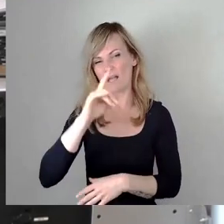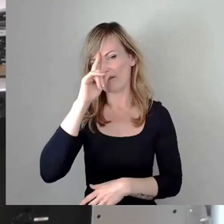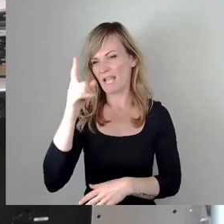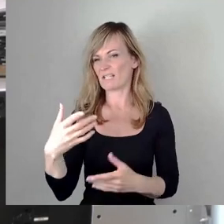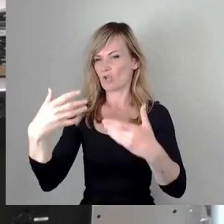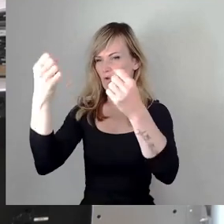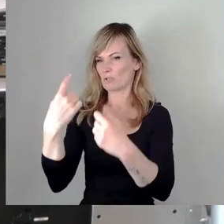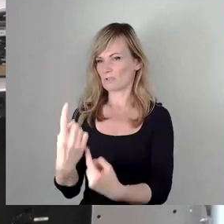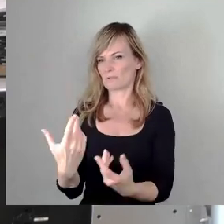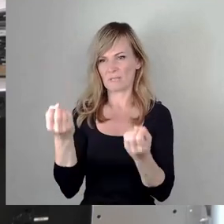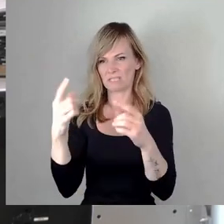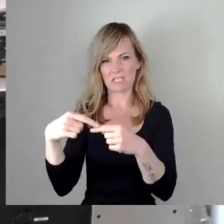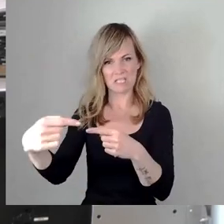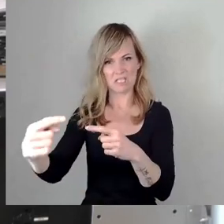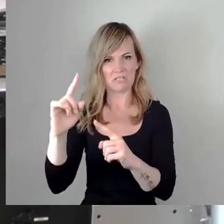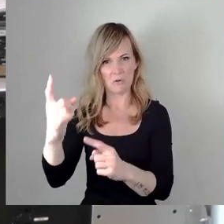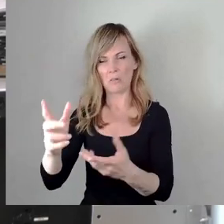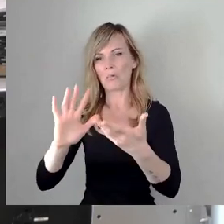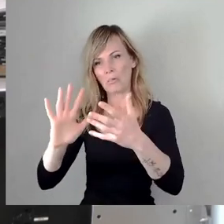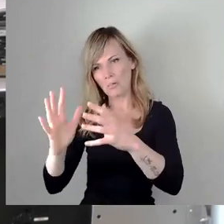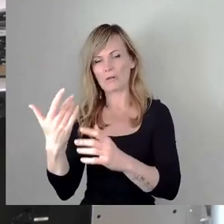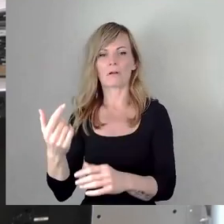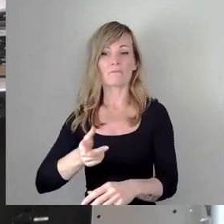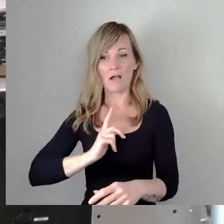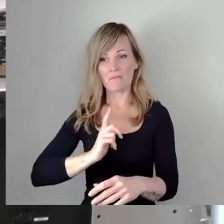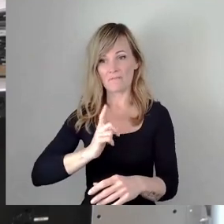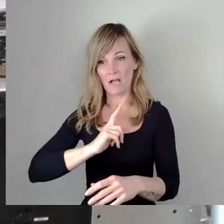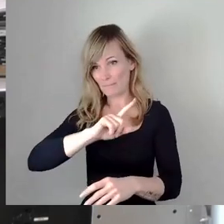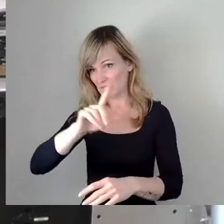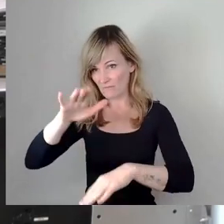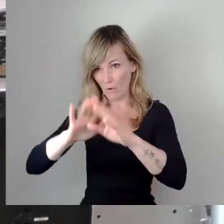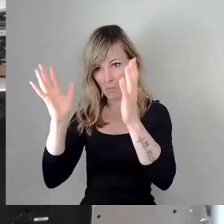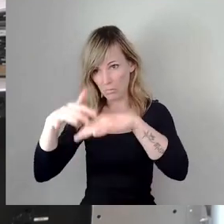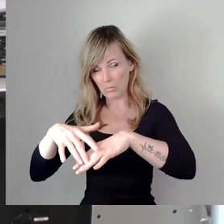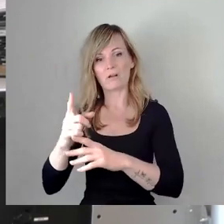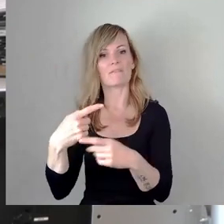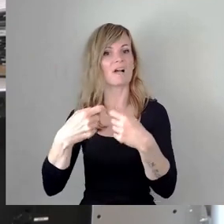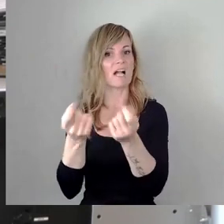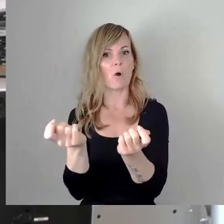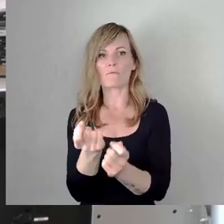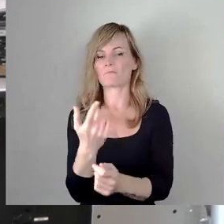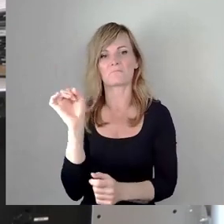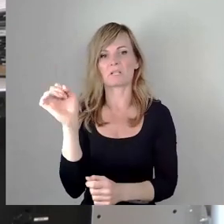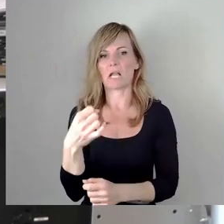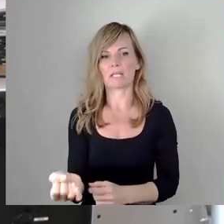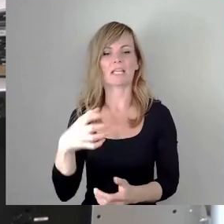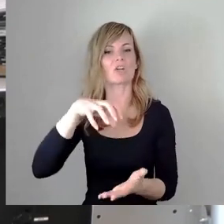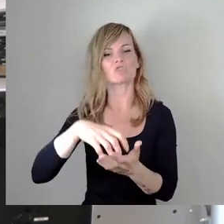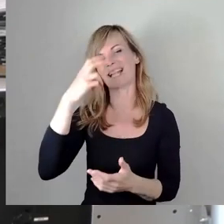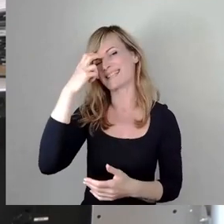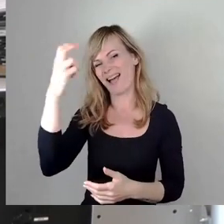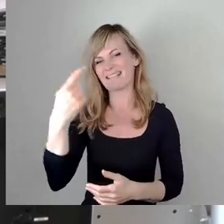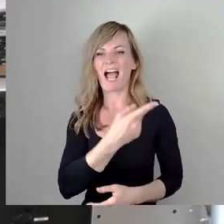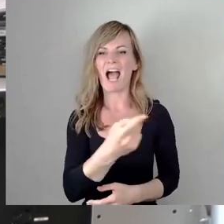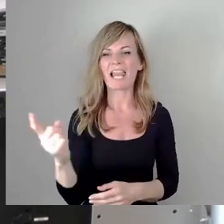soll. Es wird wahrscheinlich so lange gewartet, bis es vollständig verfallen ist, weil verkaufen kannst du die Stadt ja nicht, weil da ist ja der Stadtrat alle hier dagegen.